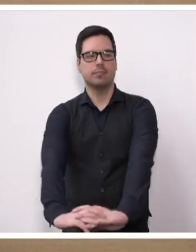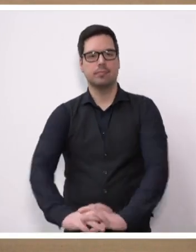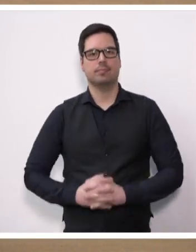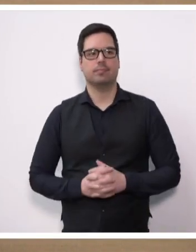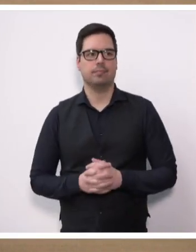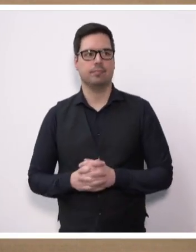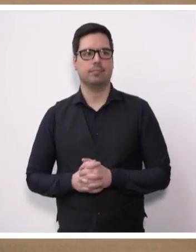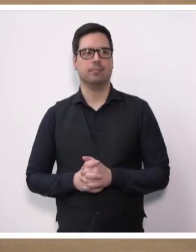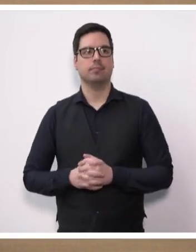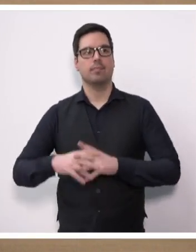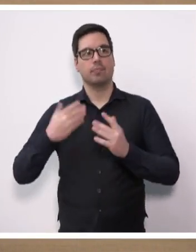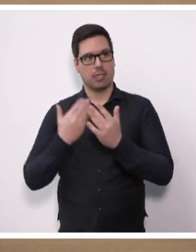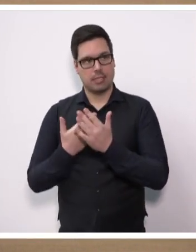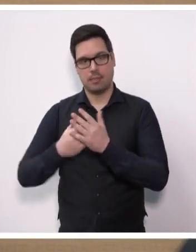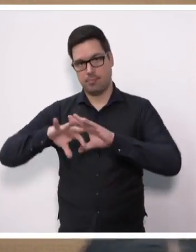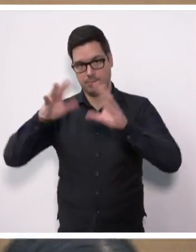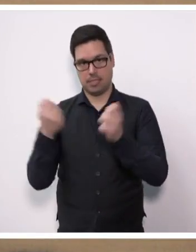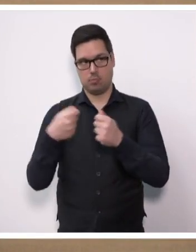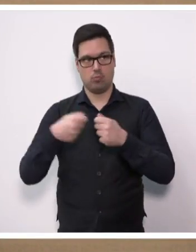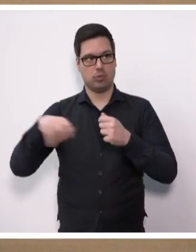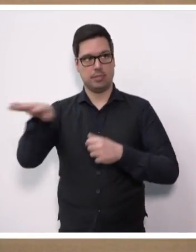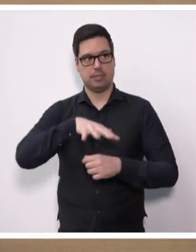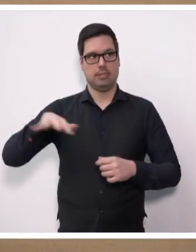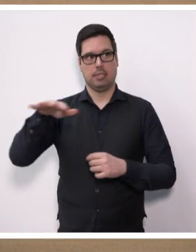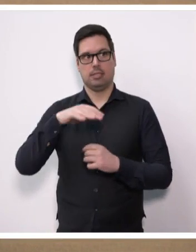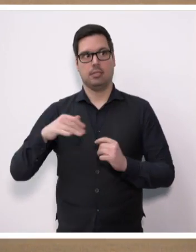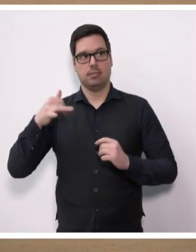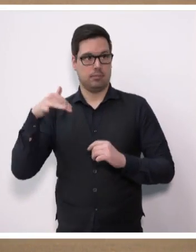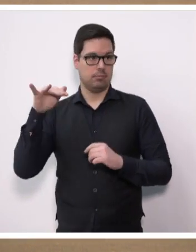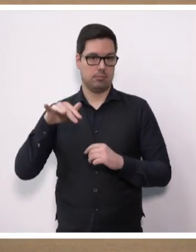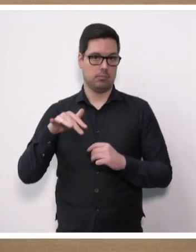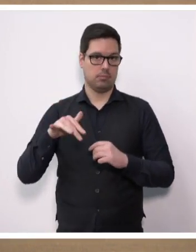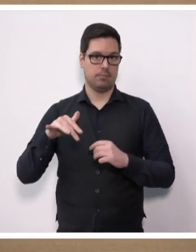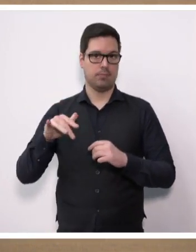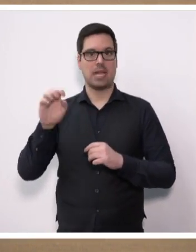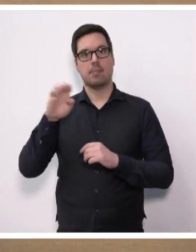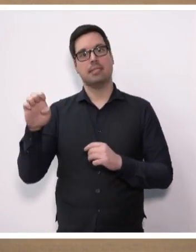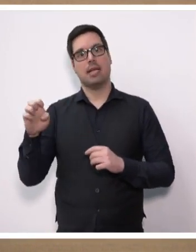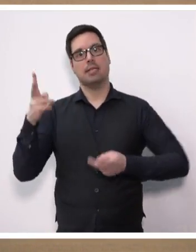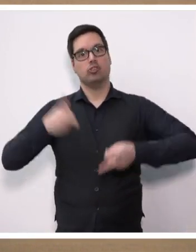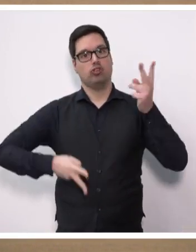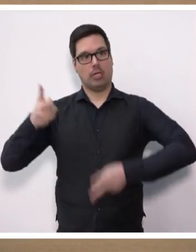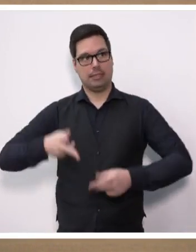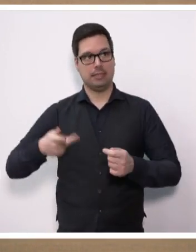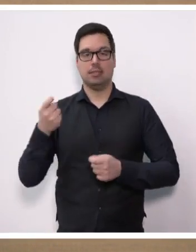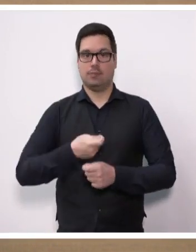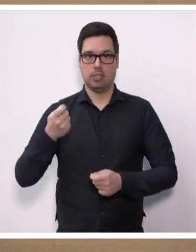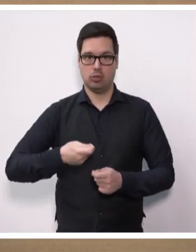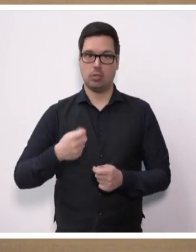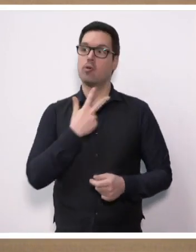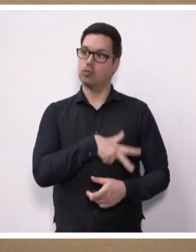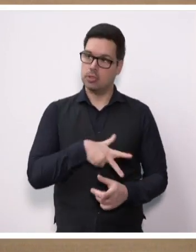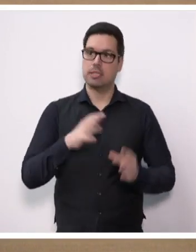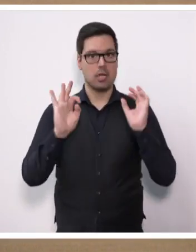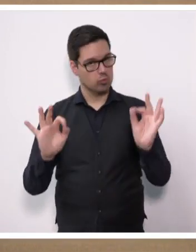Daher sind sich alle Bundesländer einig. Wir brauchen eine verpflichtende Elementarschadenversicherung, und zwar eine, die sozial verträglich